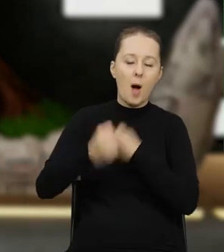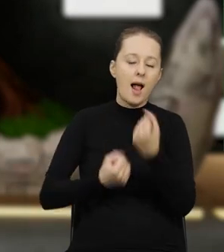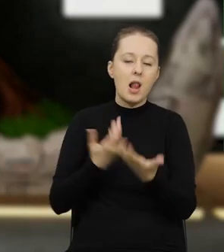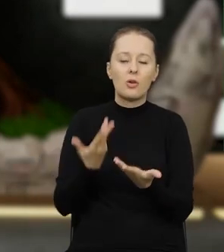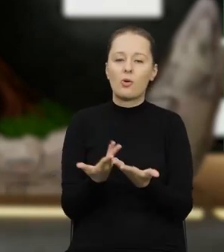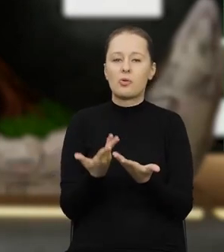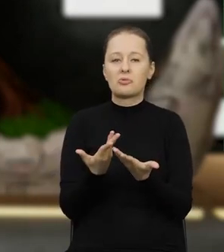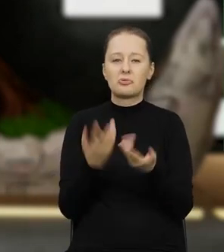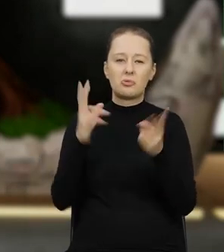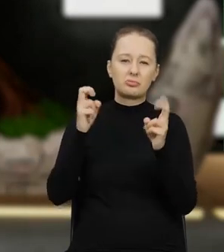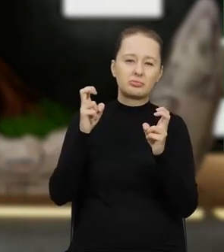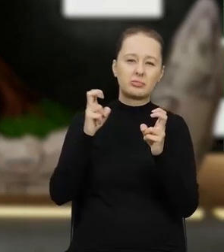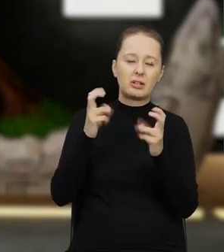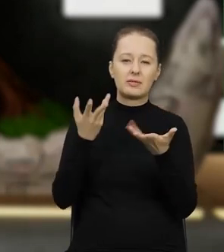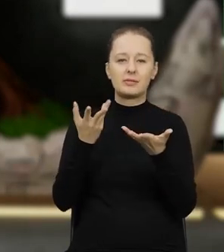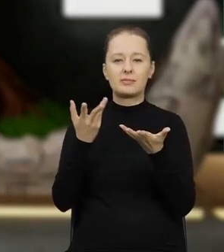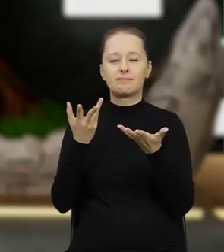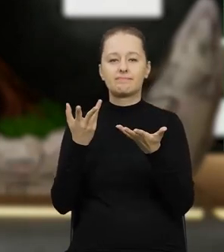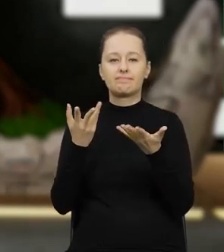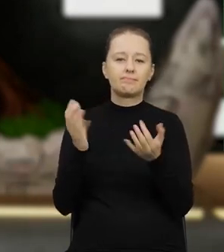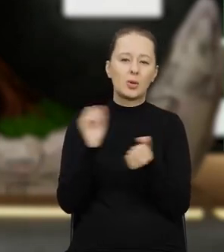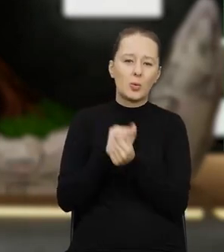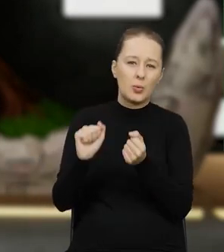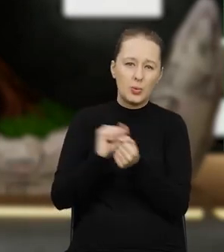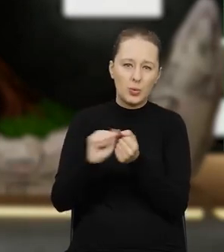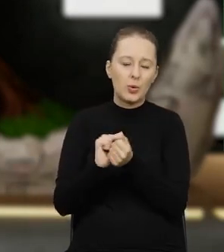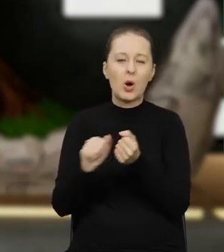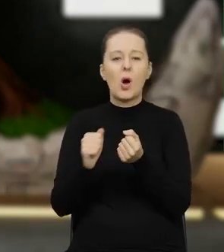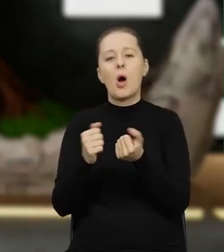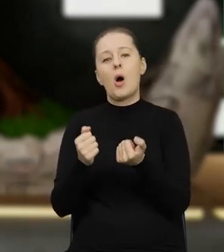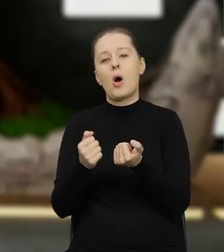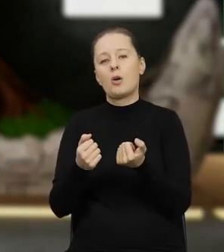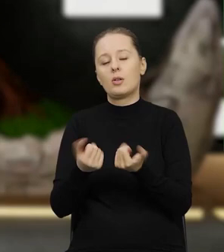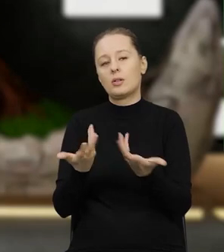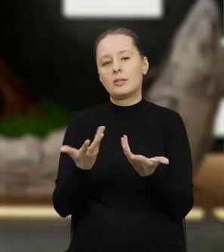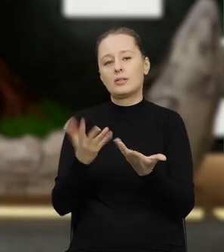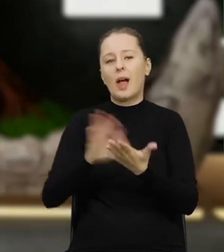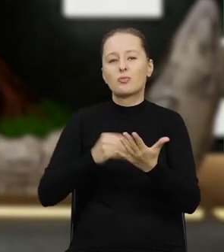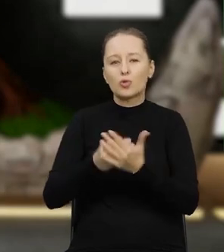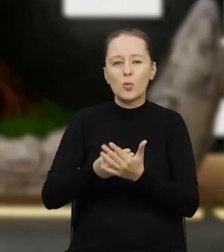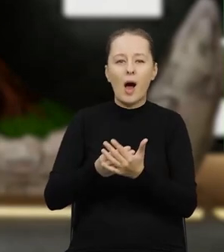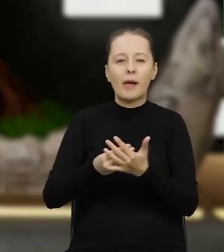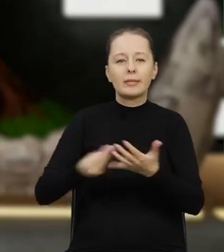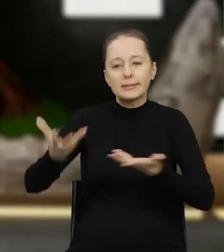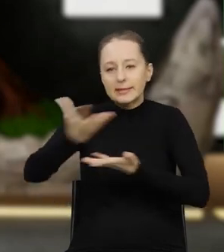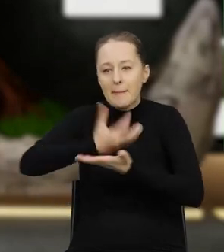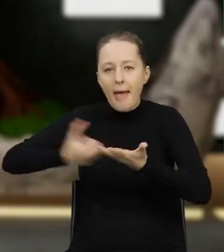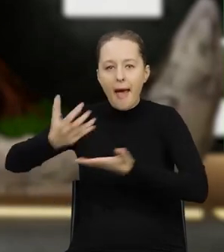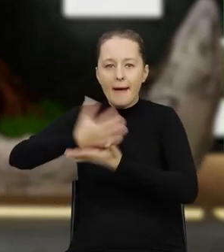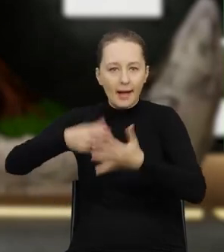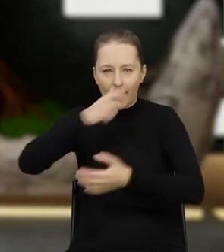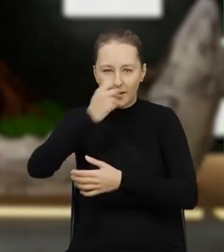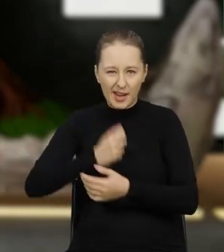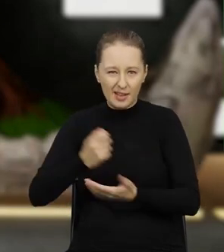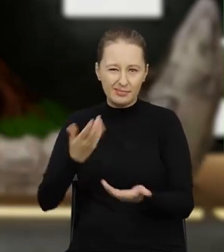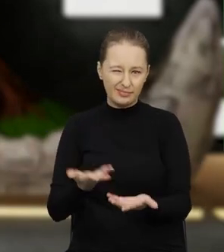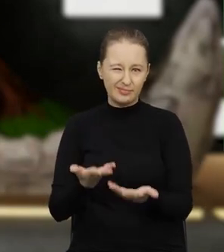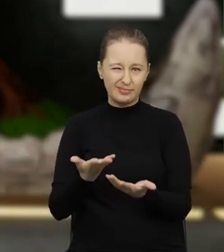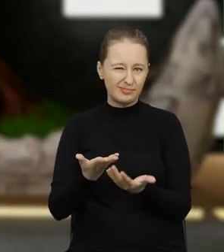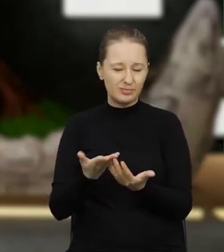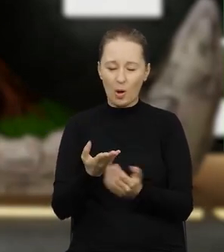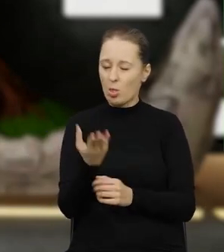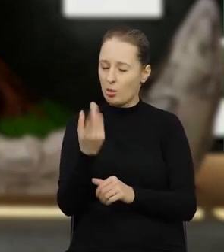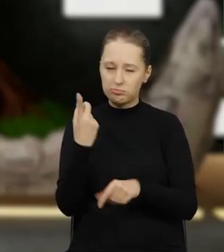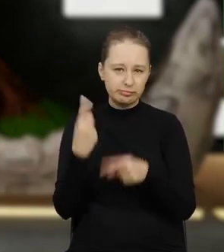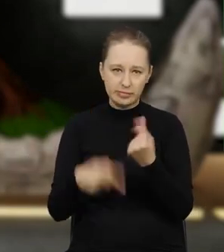działalność polegająca na tak zwanym unieszkodliwianiu odpadów, typu na przykład składowanie. Składowanie jest jednym z procesów